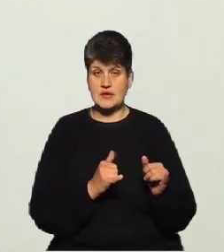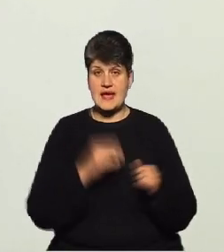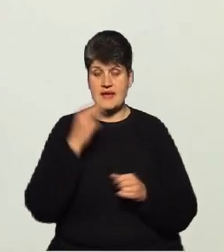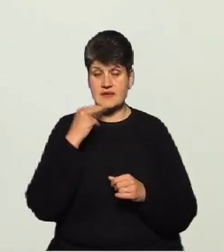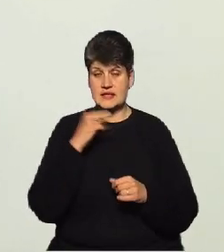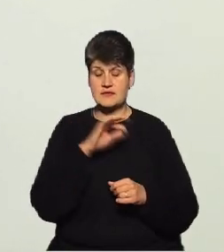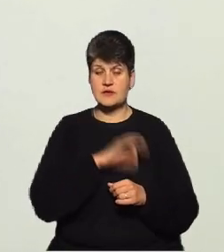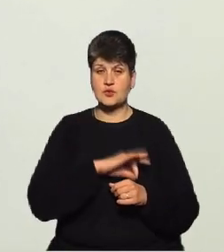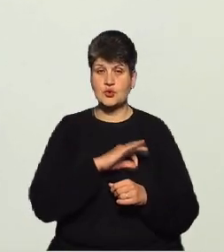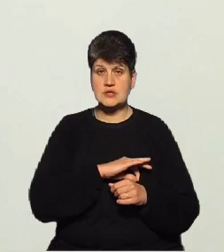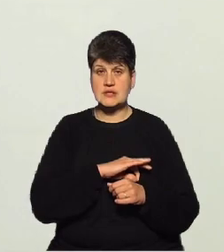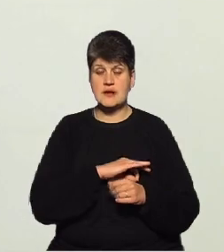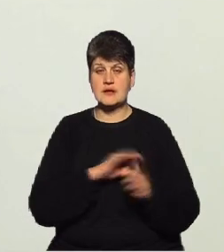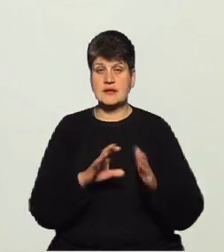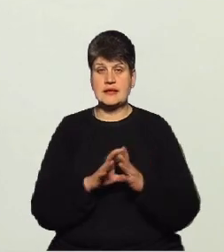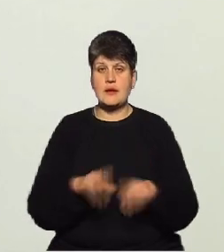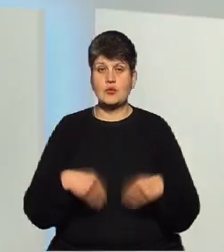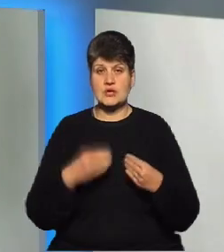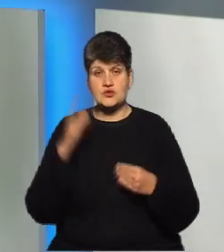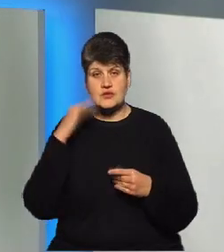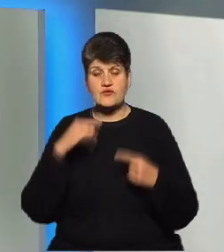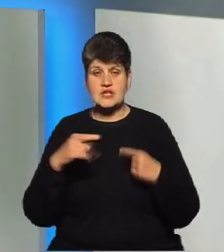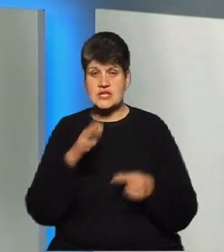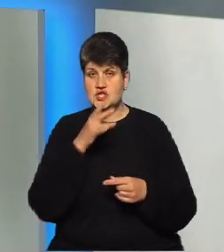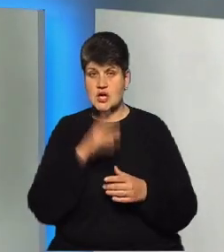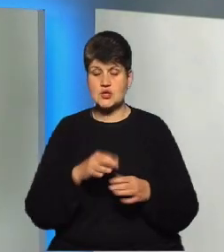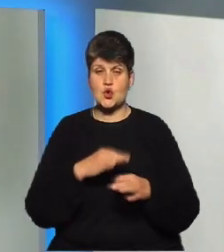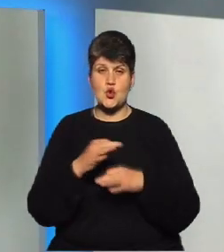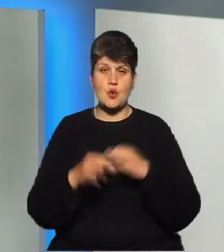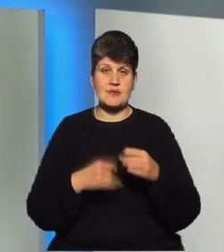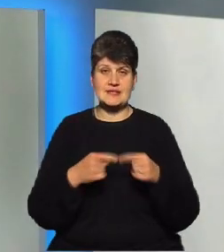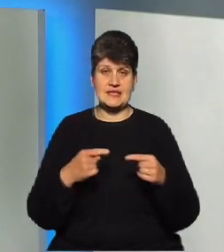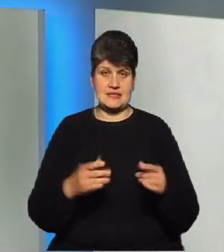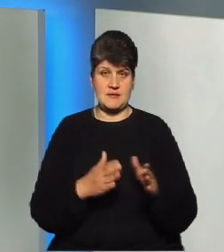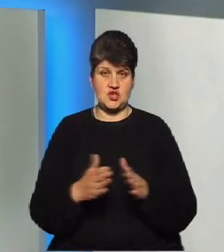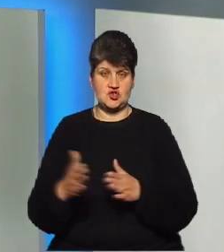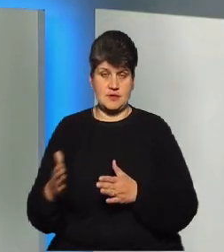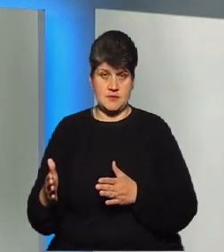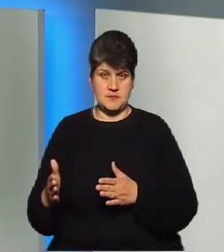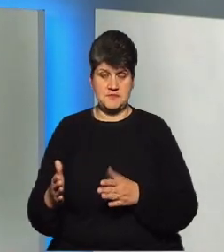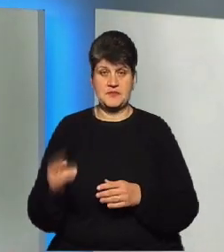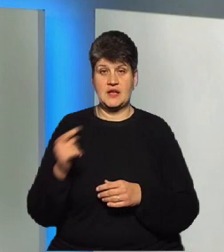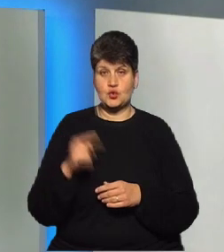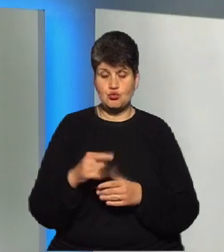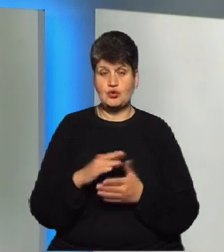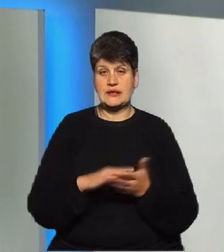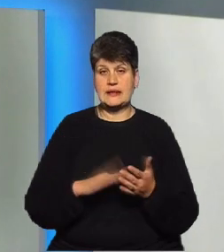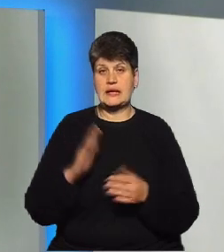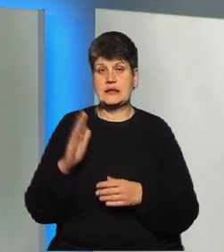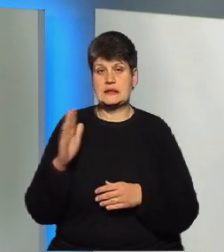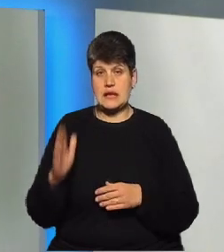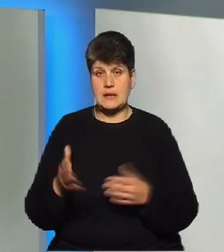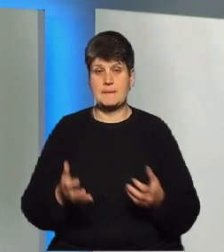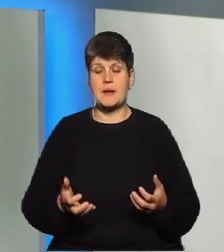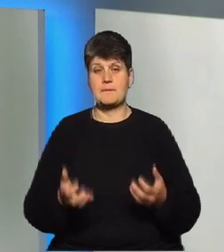електроенергії для подачі води в різний час доби з різними режимами. І тому ми і надалі десь підтримуємо таку